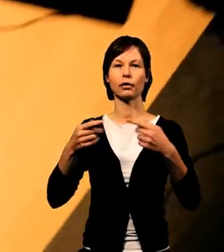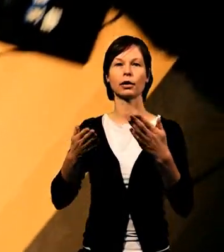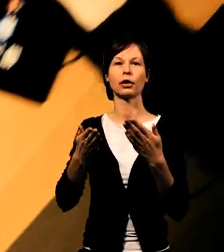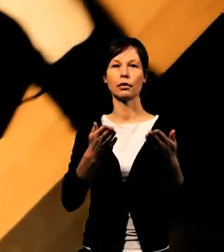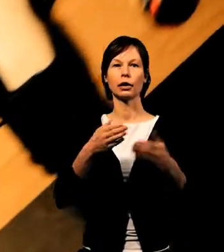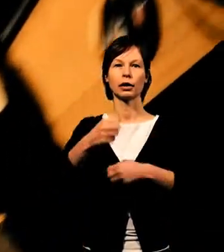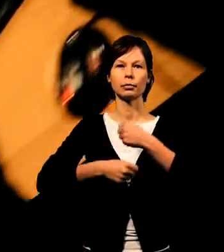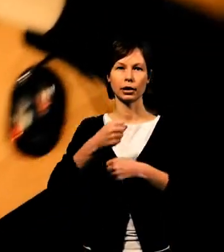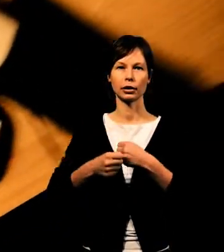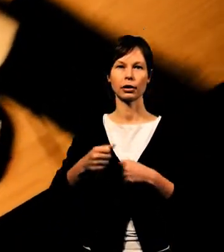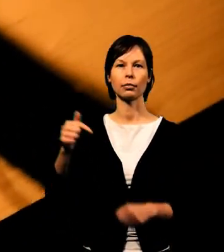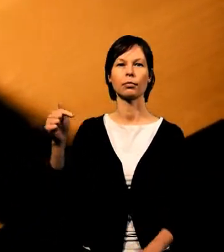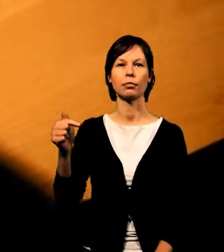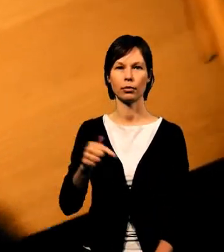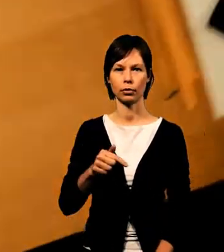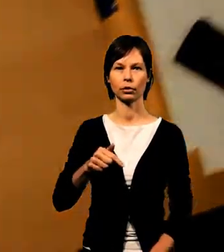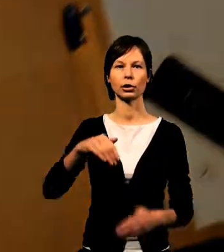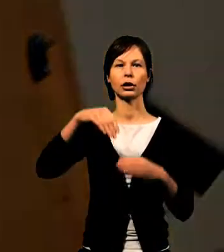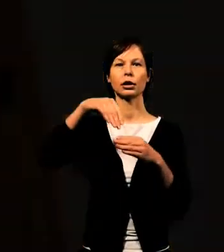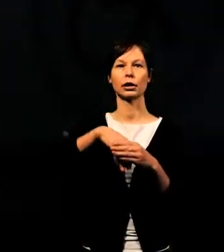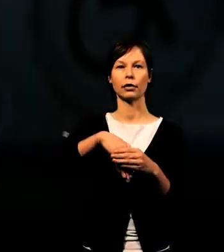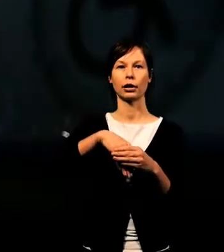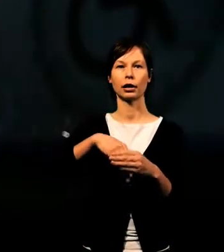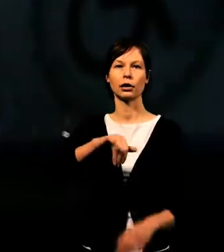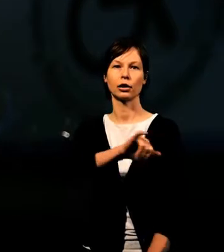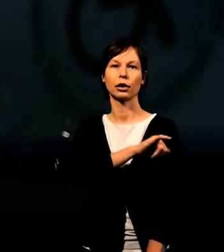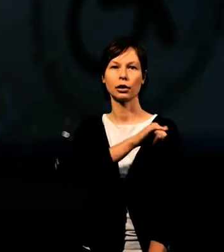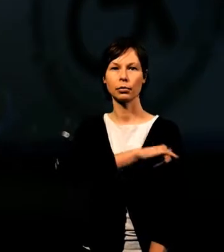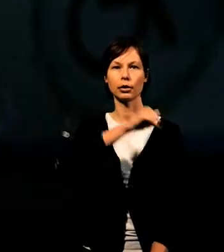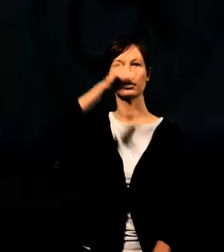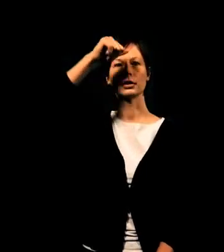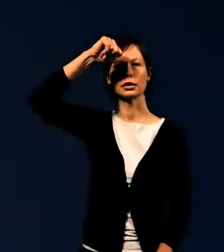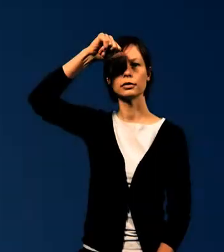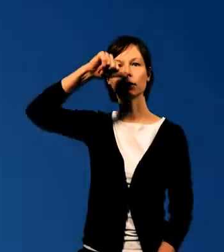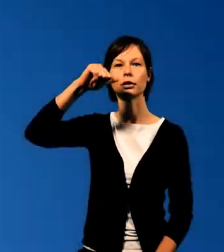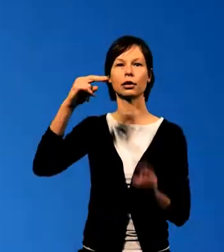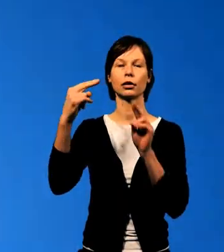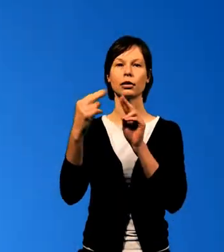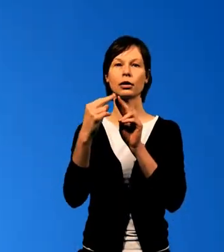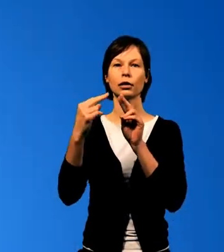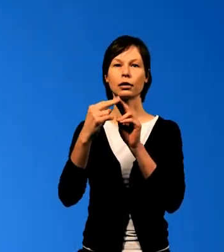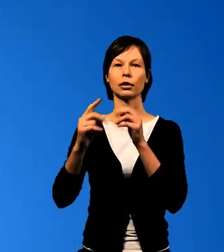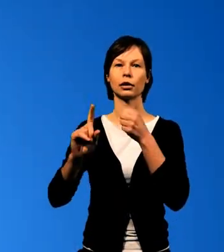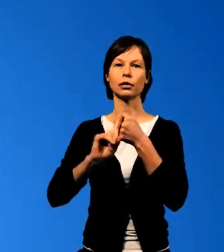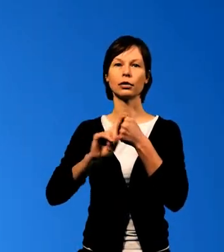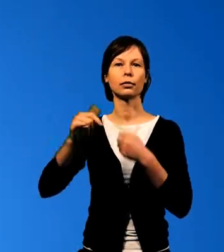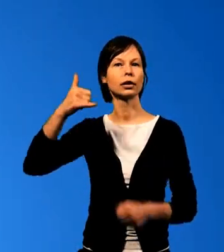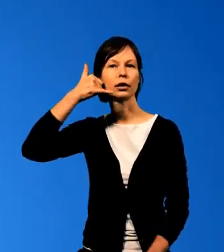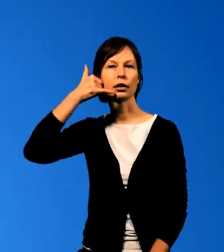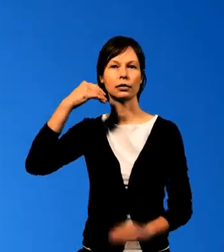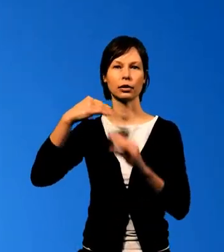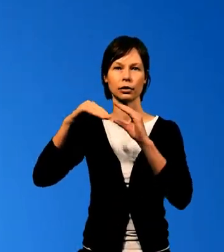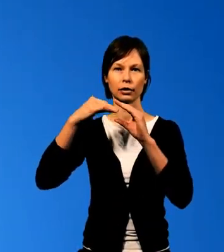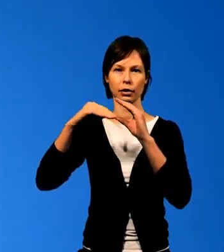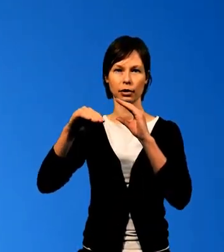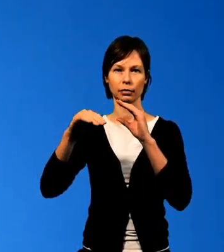musi być dostosowane do konkretnej oferty pracy. Każde CV powinno zawierać takie elementy jak dane osobowe, czyli nasze